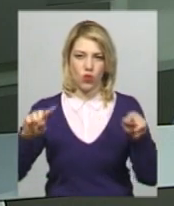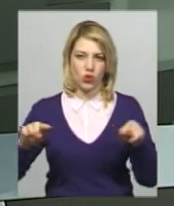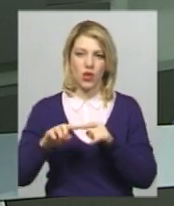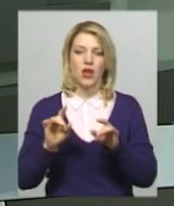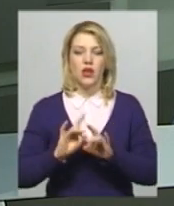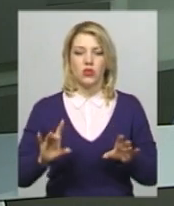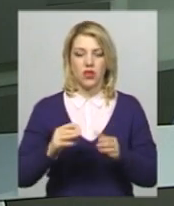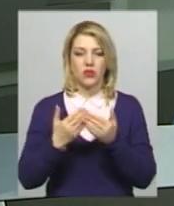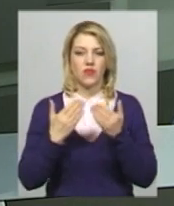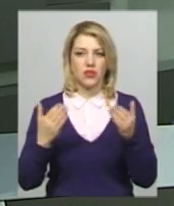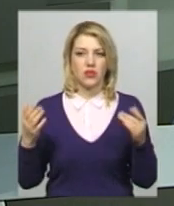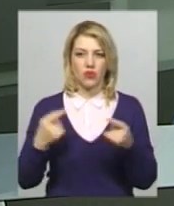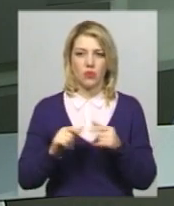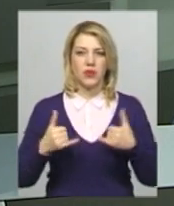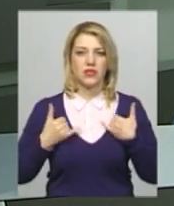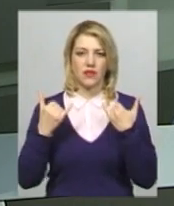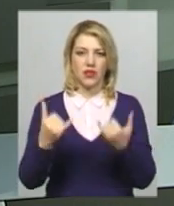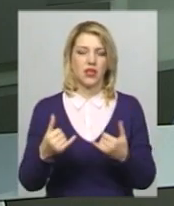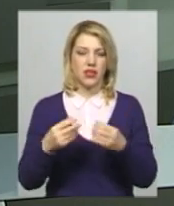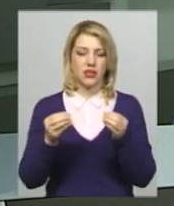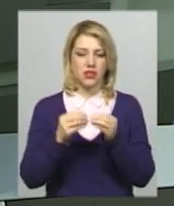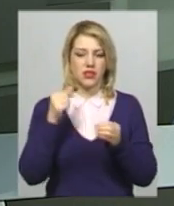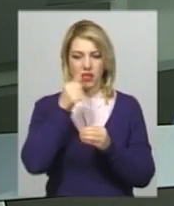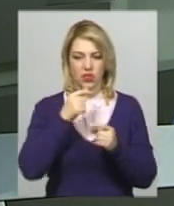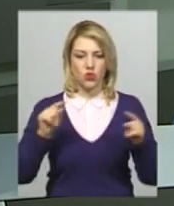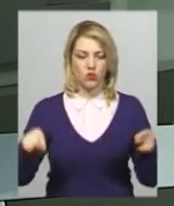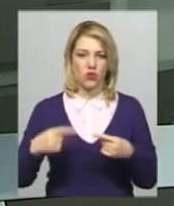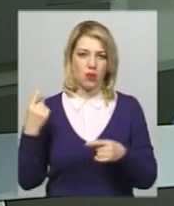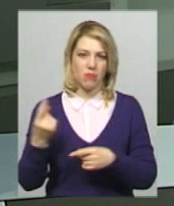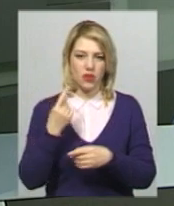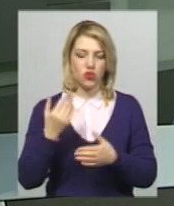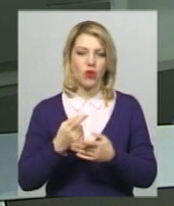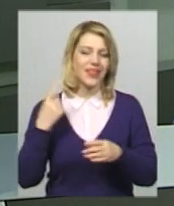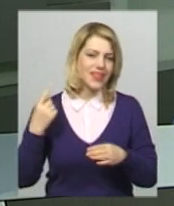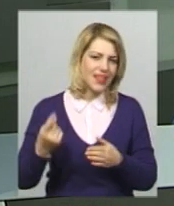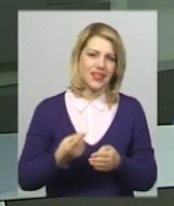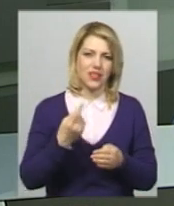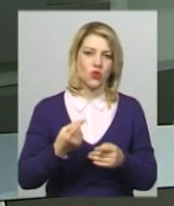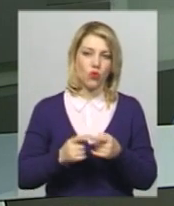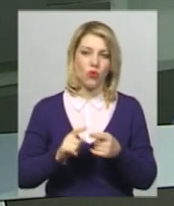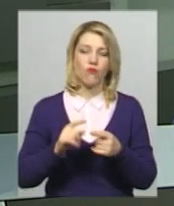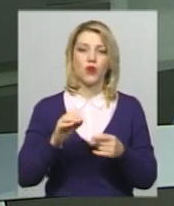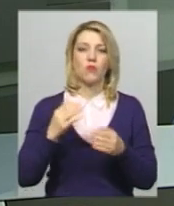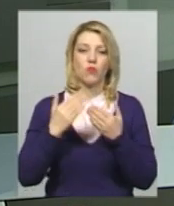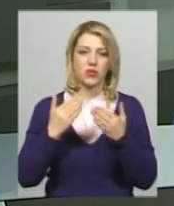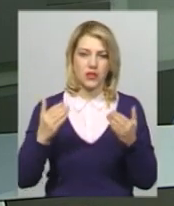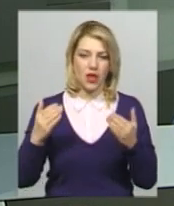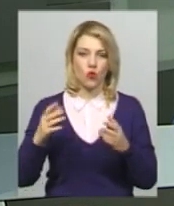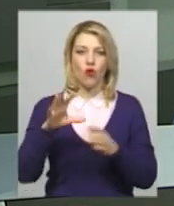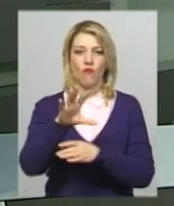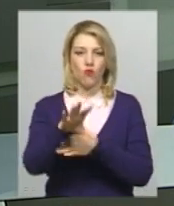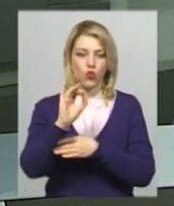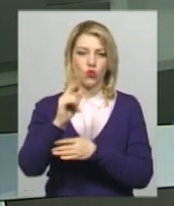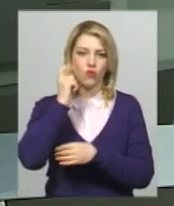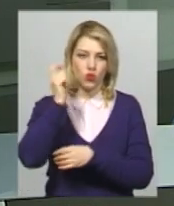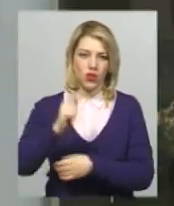директор закоду Віталій Савін, присвятили 10-річчю утворення першого та єдиного музею фотомистецтва в Україні. Подробиці розповість Андрій